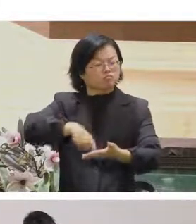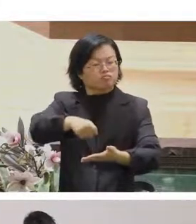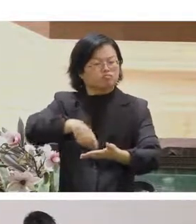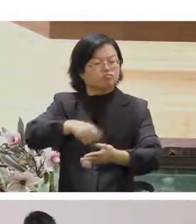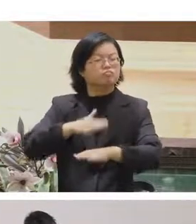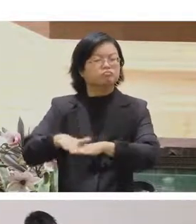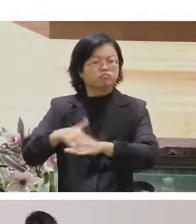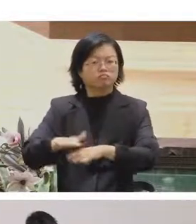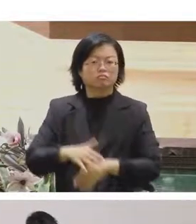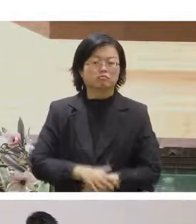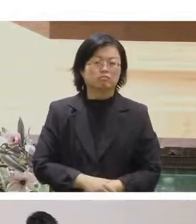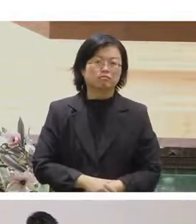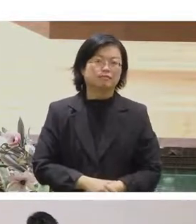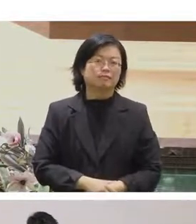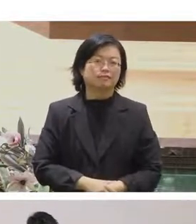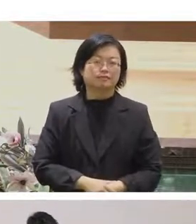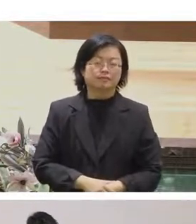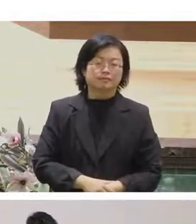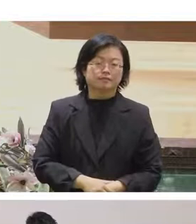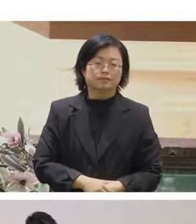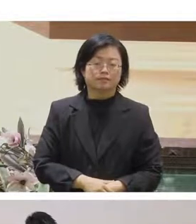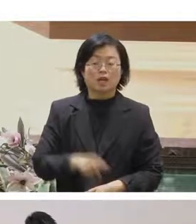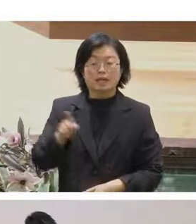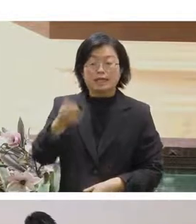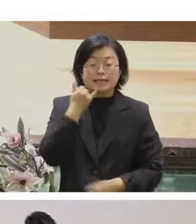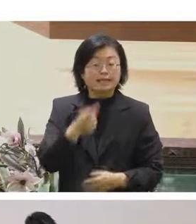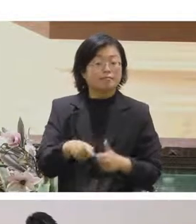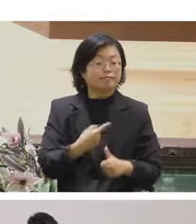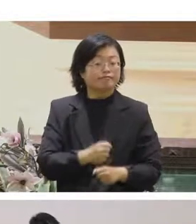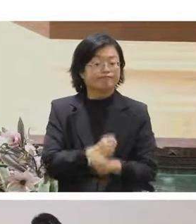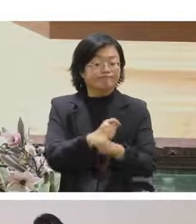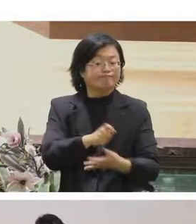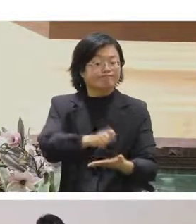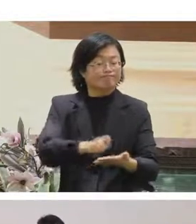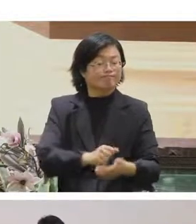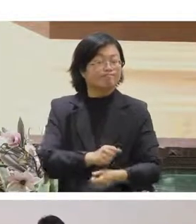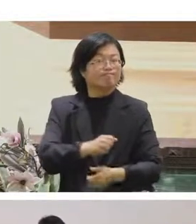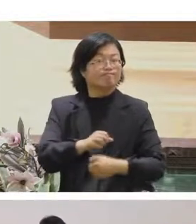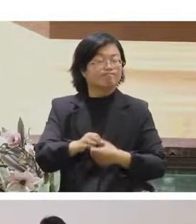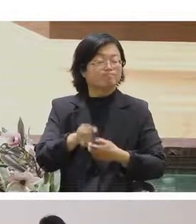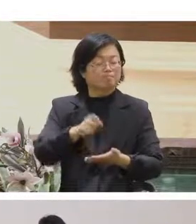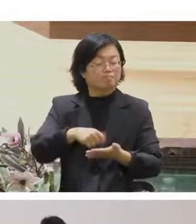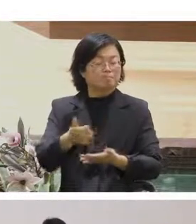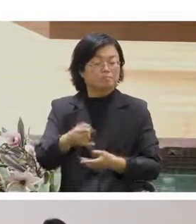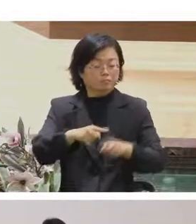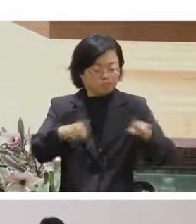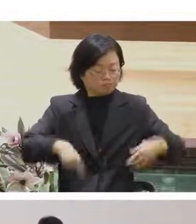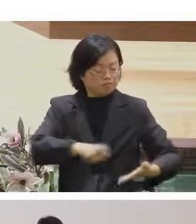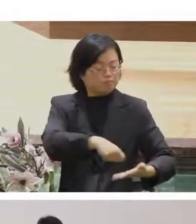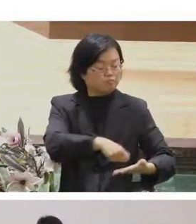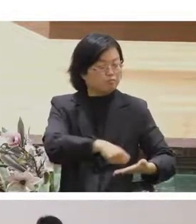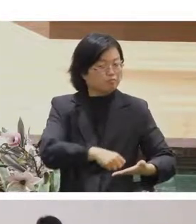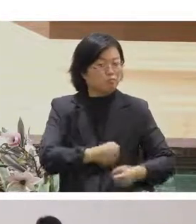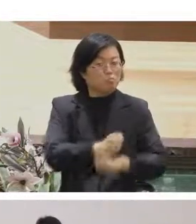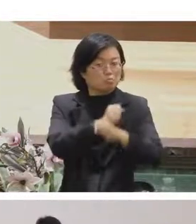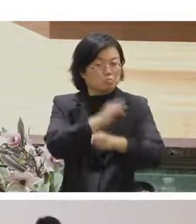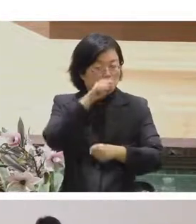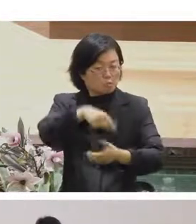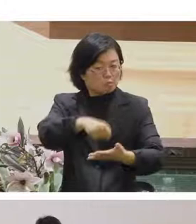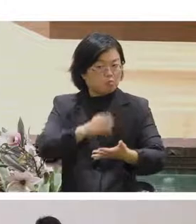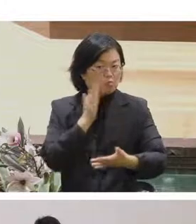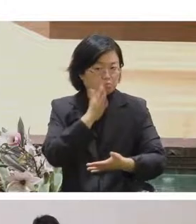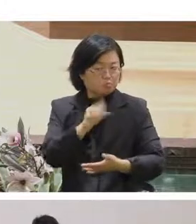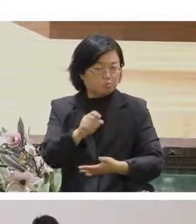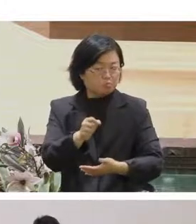那這個其實就是你可以先書寫看看就是比方說拿個紙OK對啊你可以先試試看